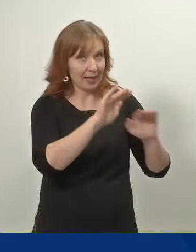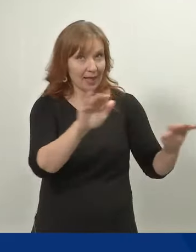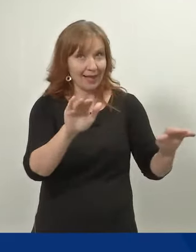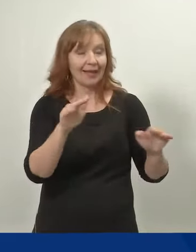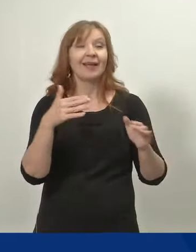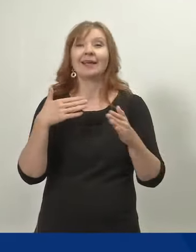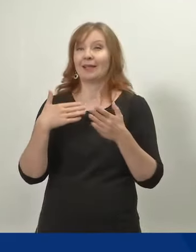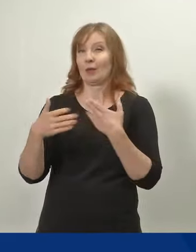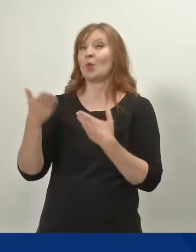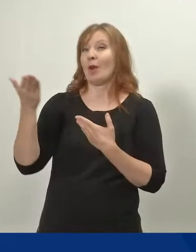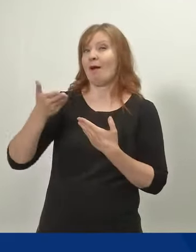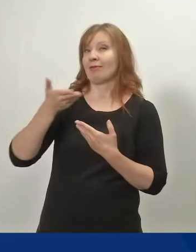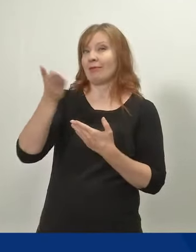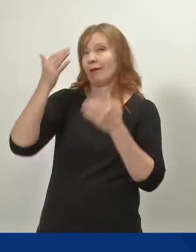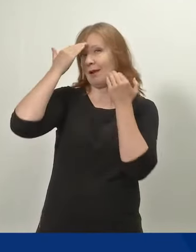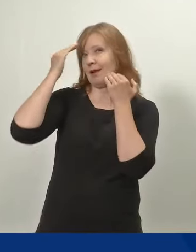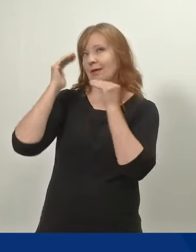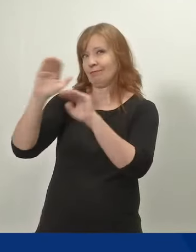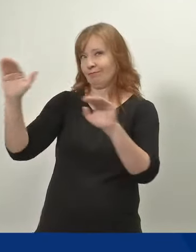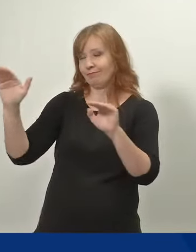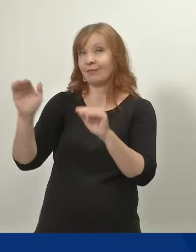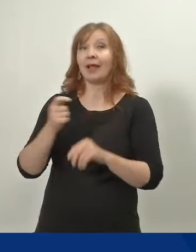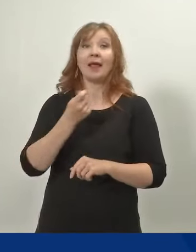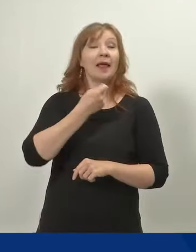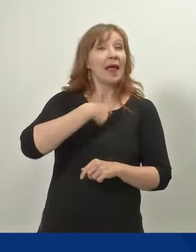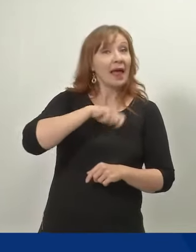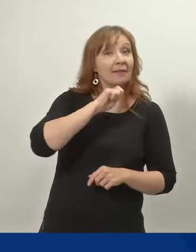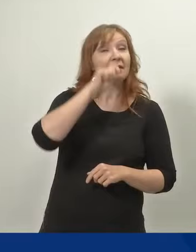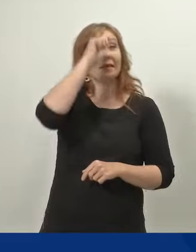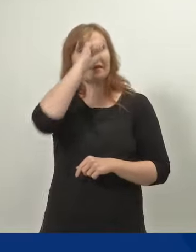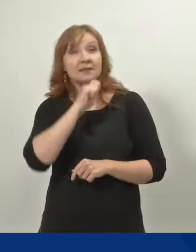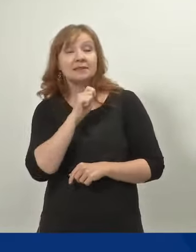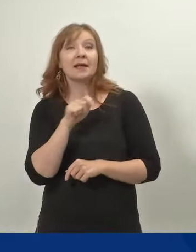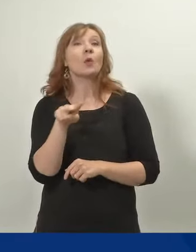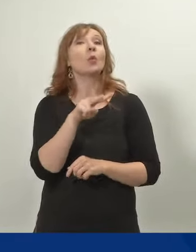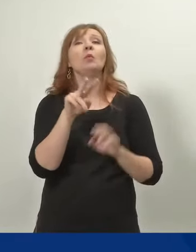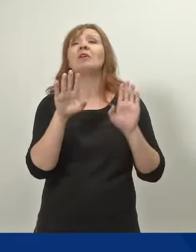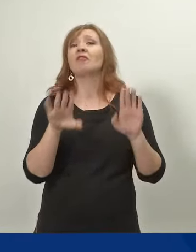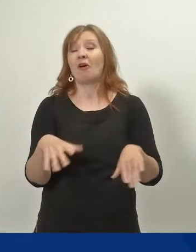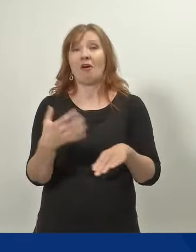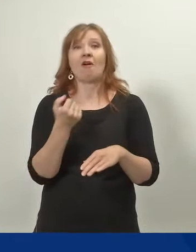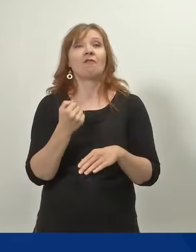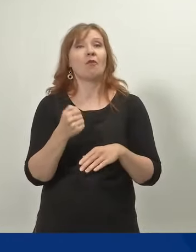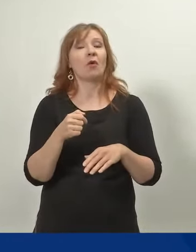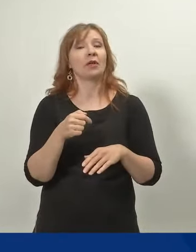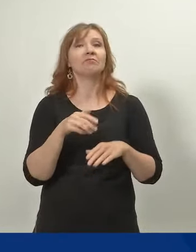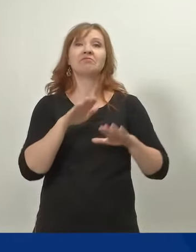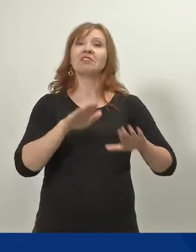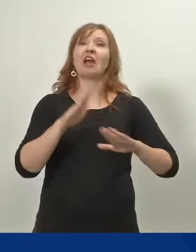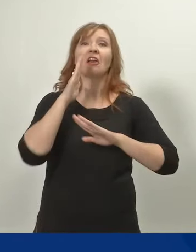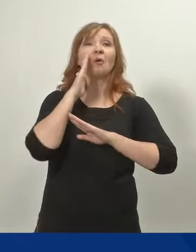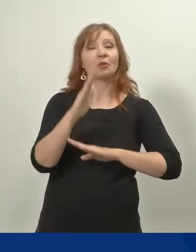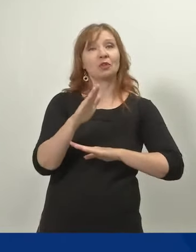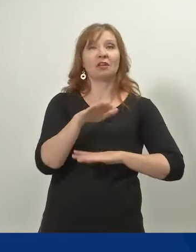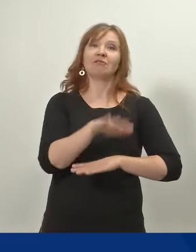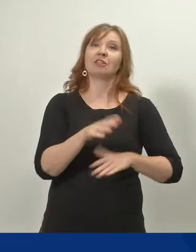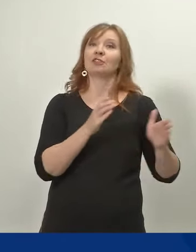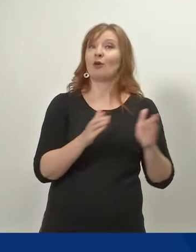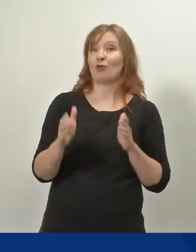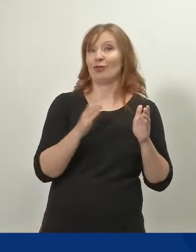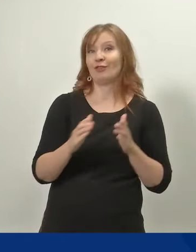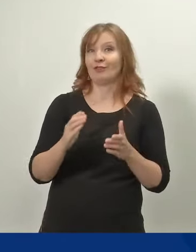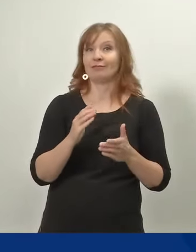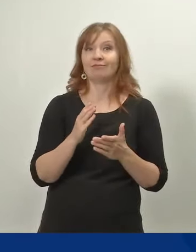työnantajille, että yhtä lailla niin äiti kuin isäkin voivat jäädä hoitamaan lasta vanhempainvapaalle.